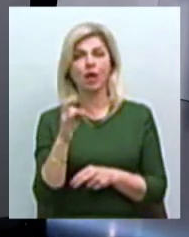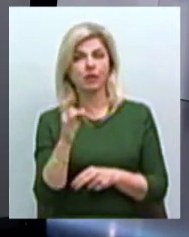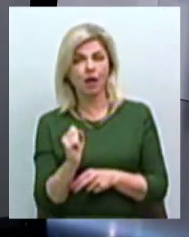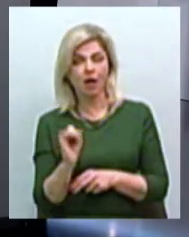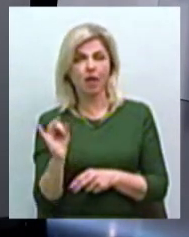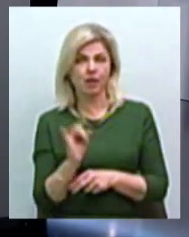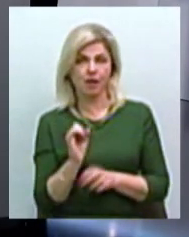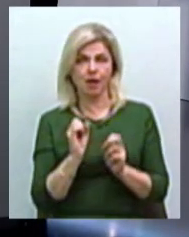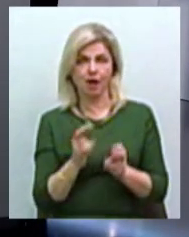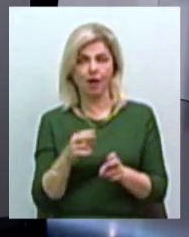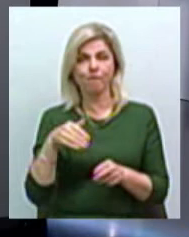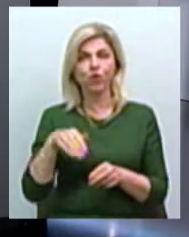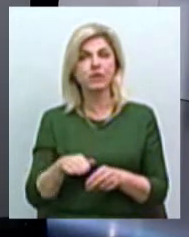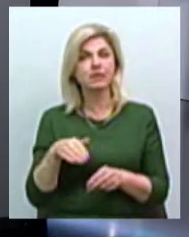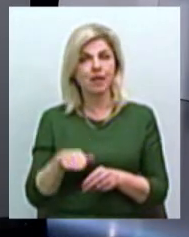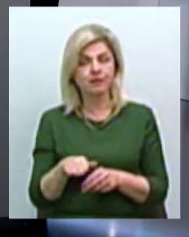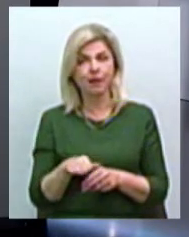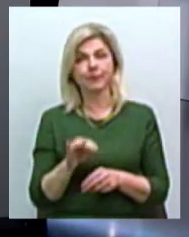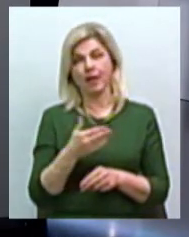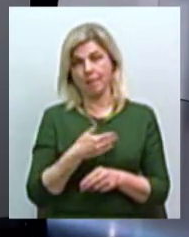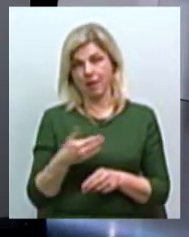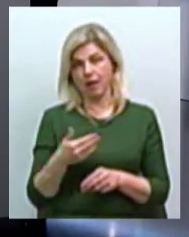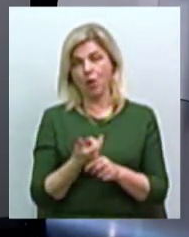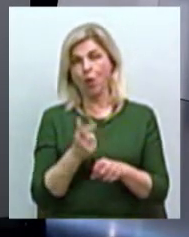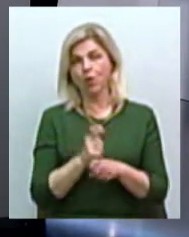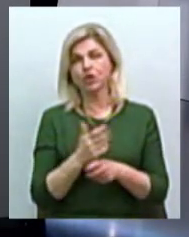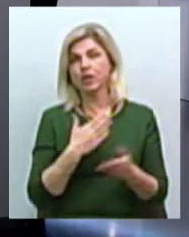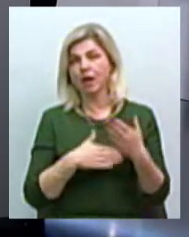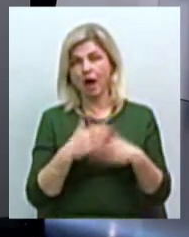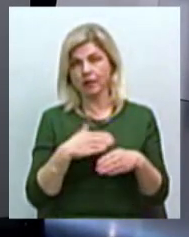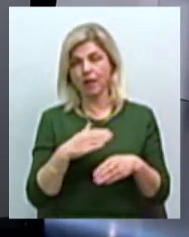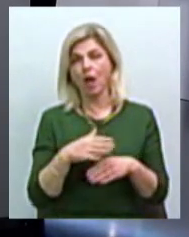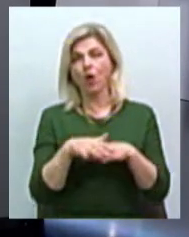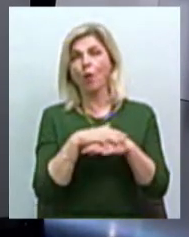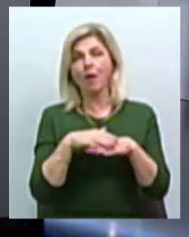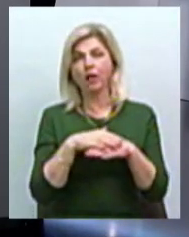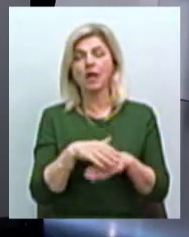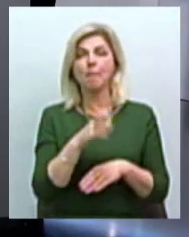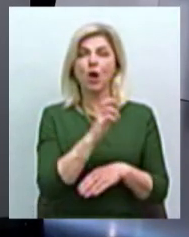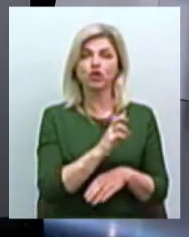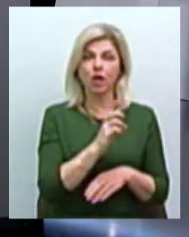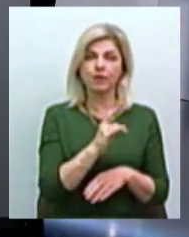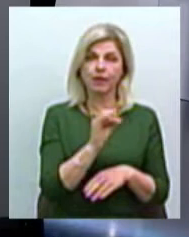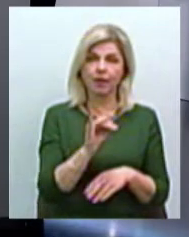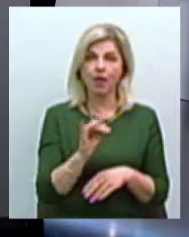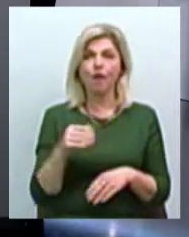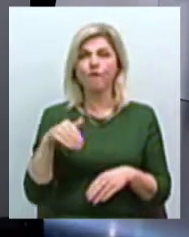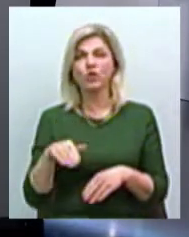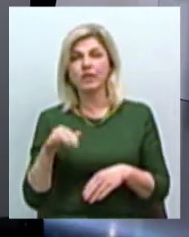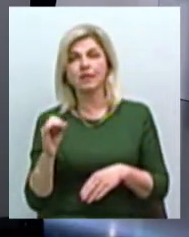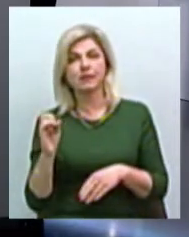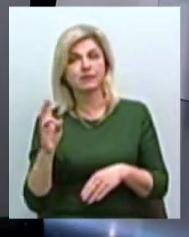по-більшому счету, ми дуже раді успіхам Баштанської громады, Вознесенської громады, і взяли под